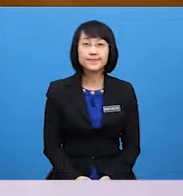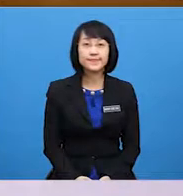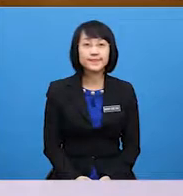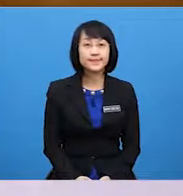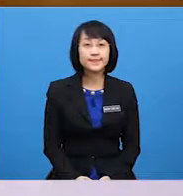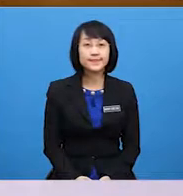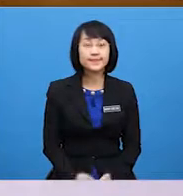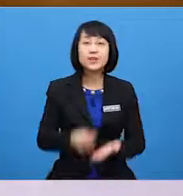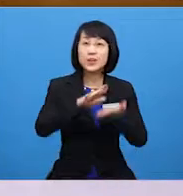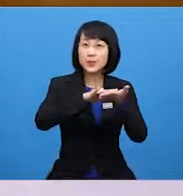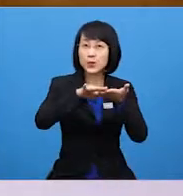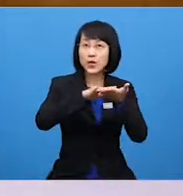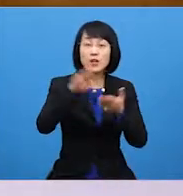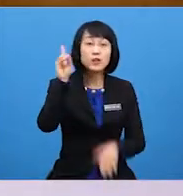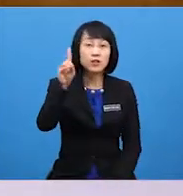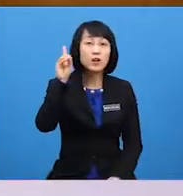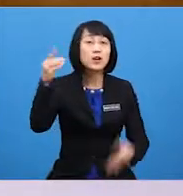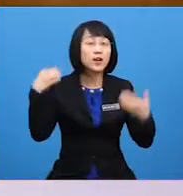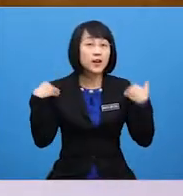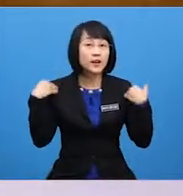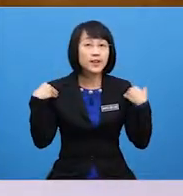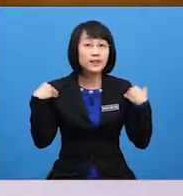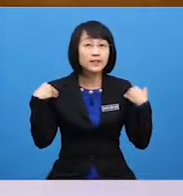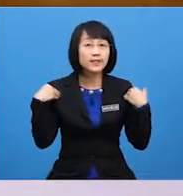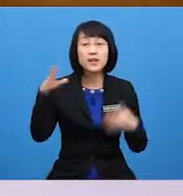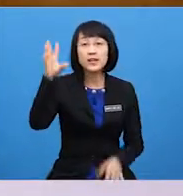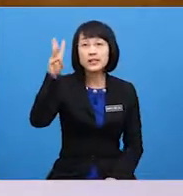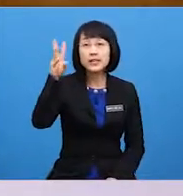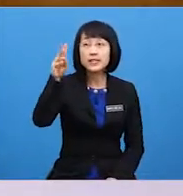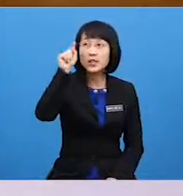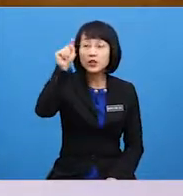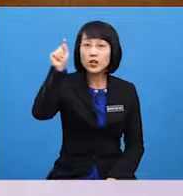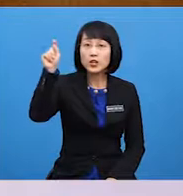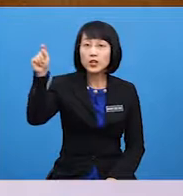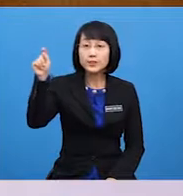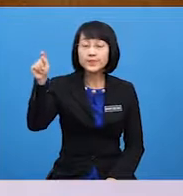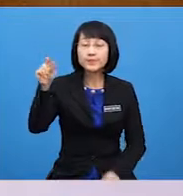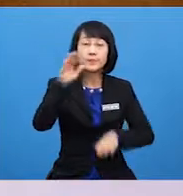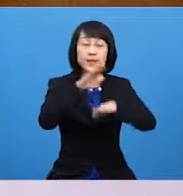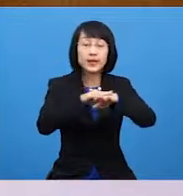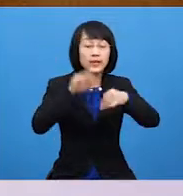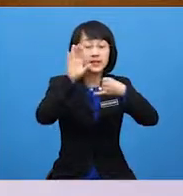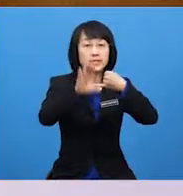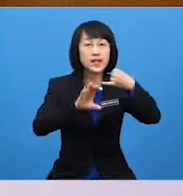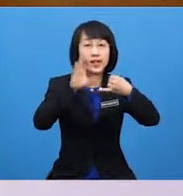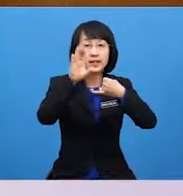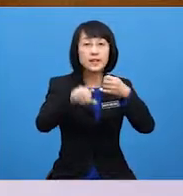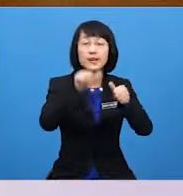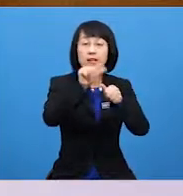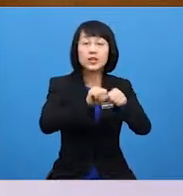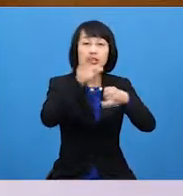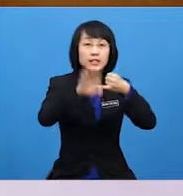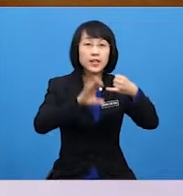Braille dots contain six dots called cells Each cell